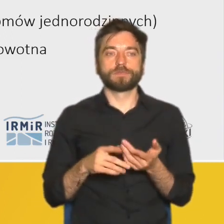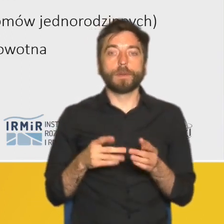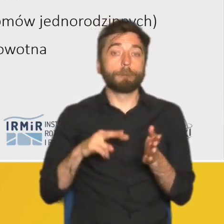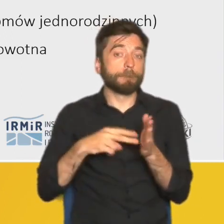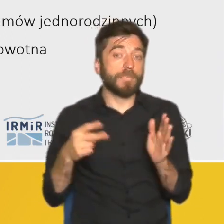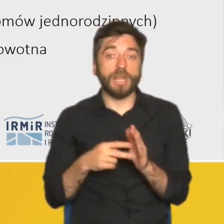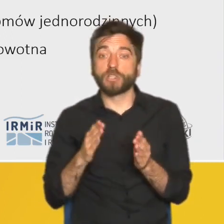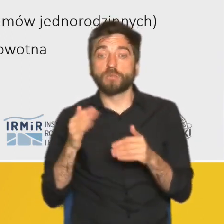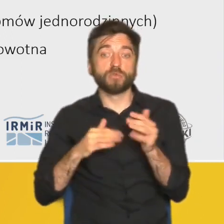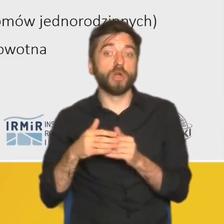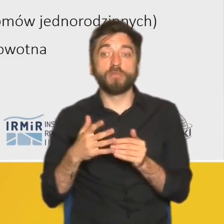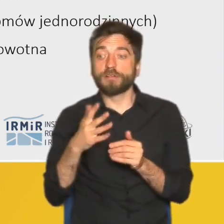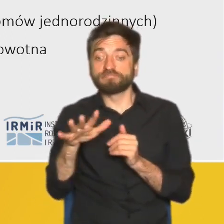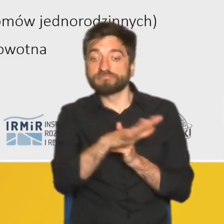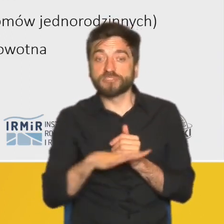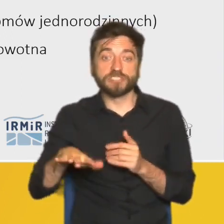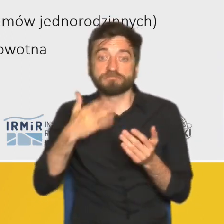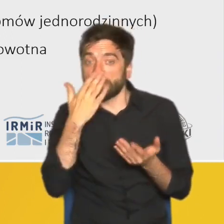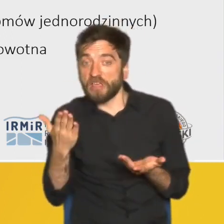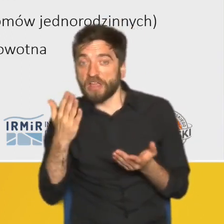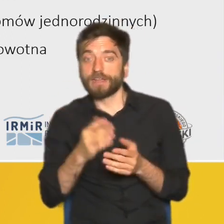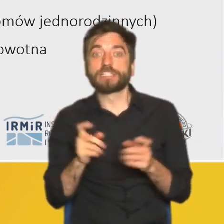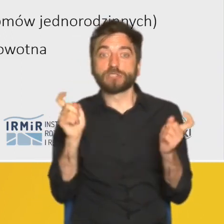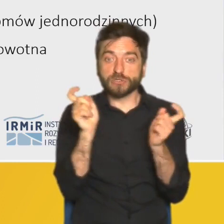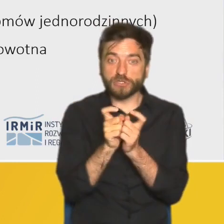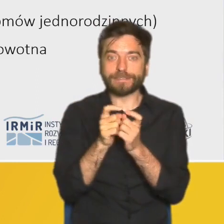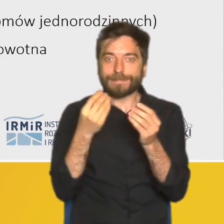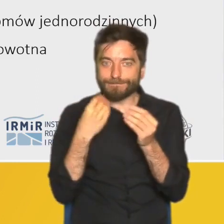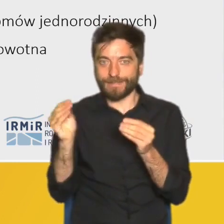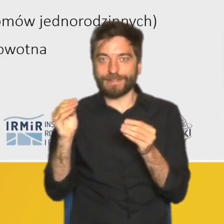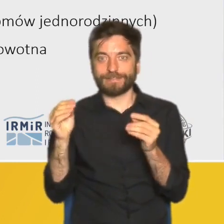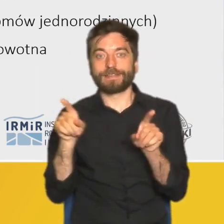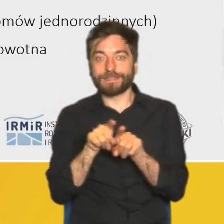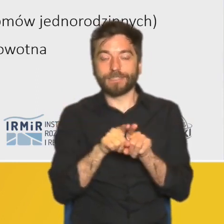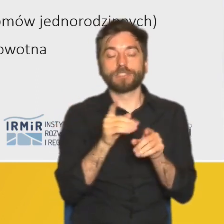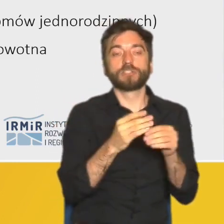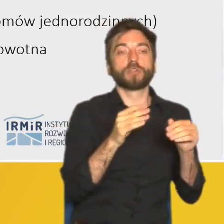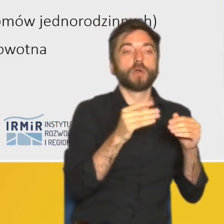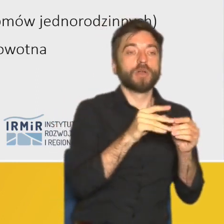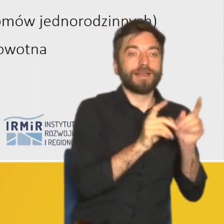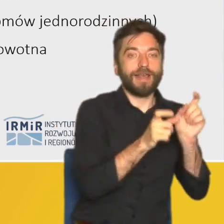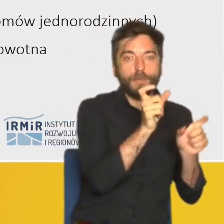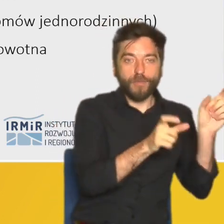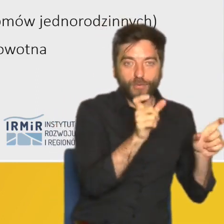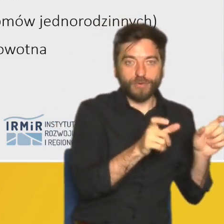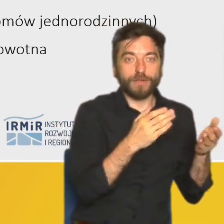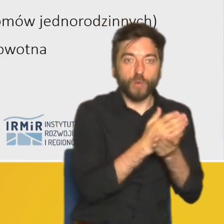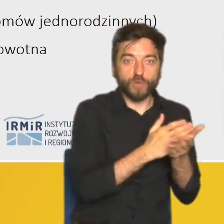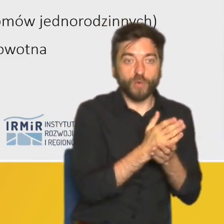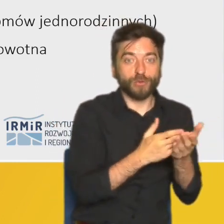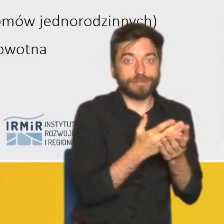przyszłej zabudowie, a rosnąca liczba sąsiadów oznacza także przeciążenie infrastruktury technicznej. Dwa, transport i dojazdy.